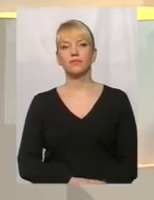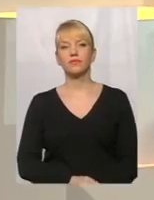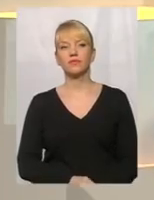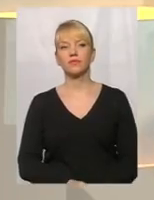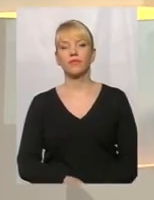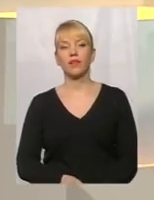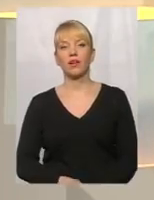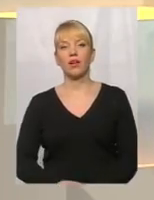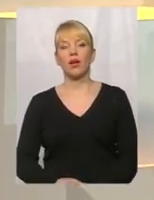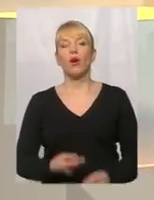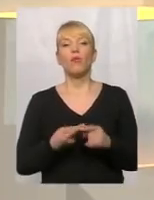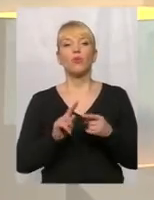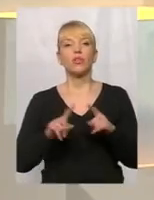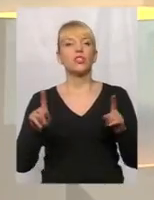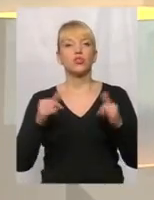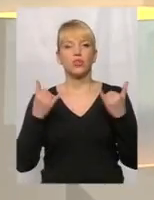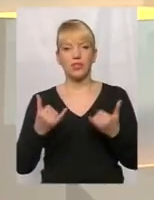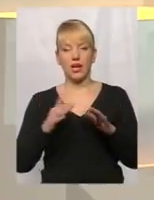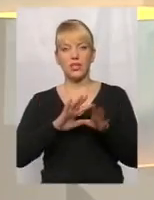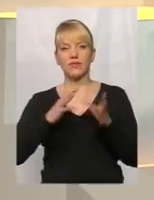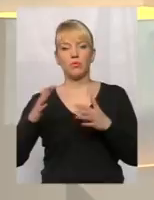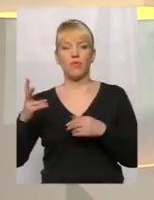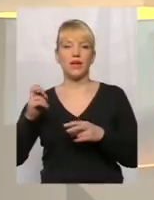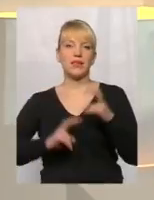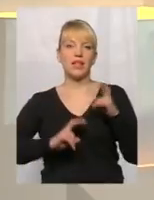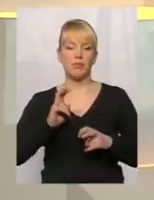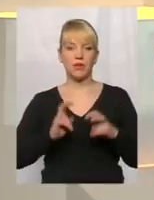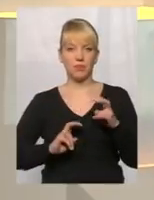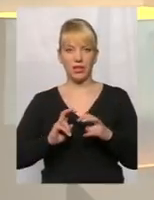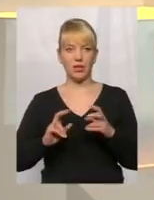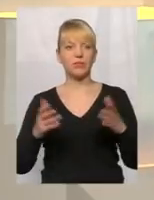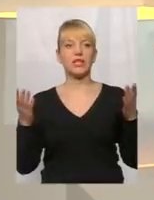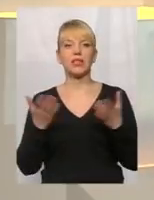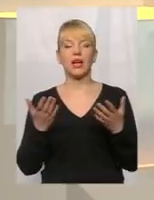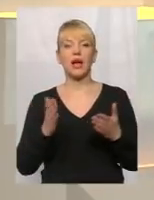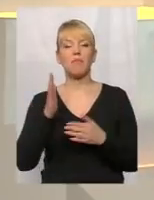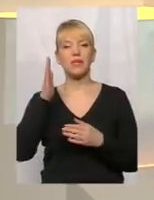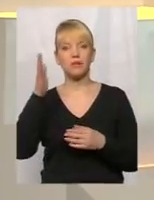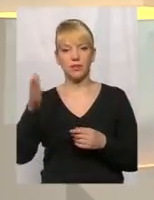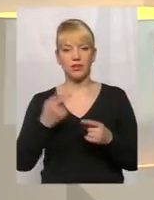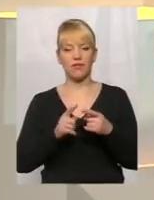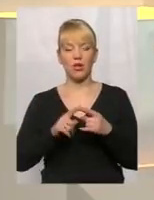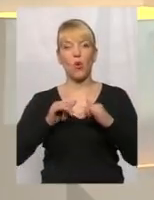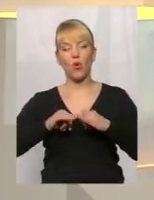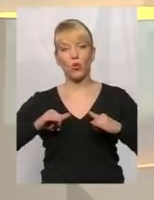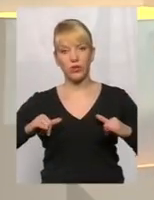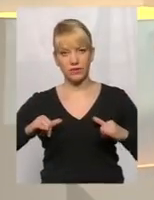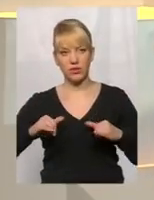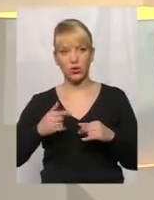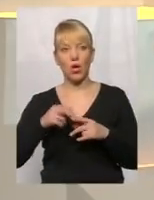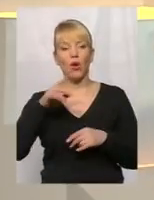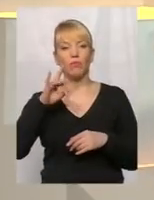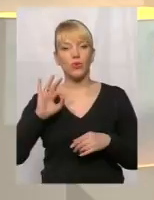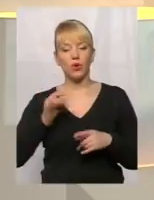Отже, про те, що зараз відбувається на підприємстві, яка перспектива його розвитку, про